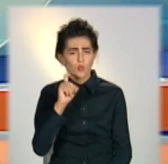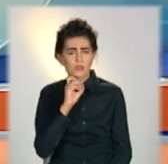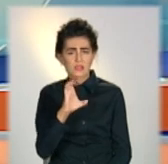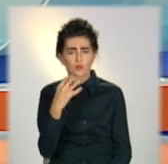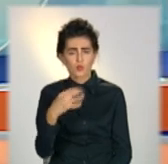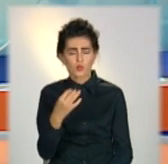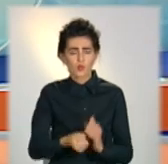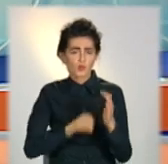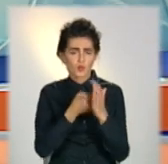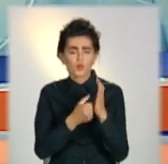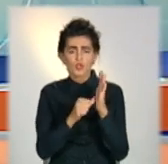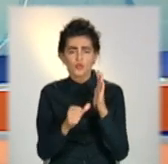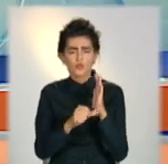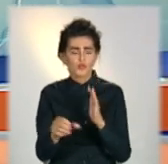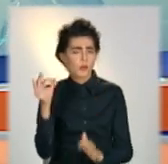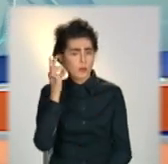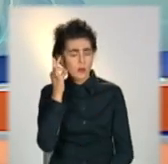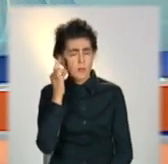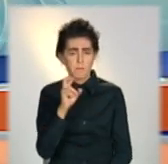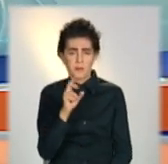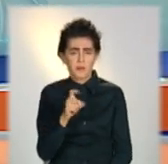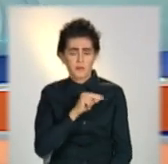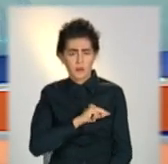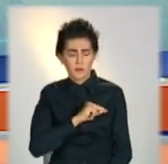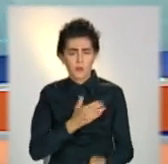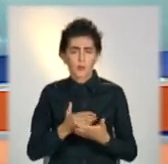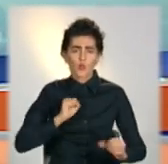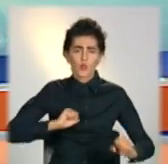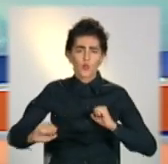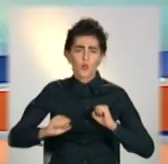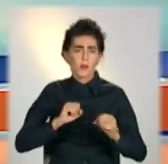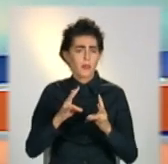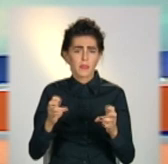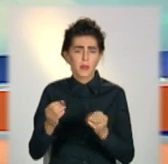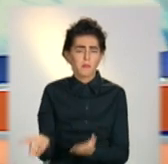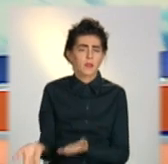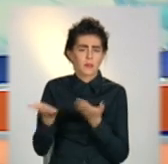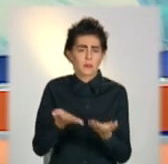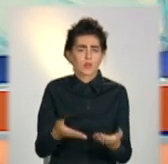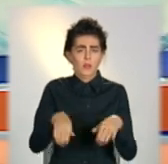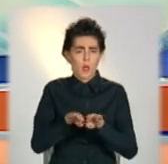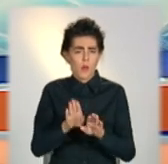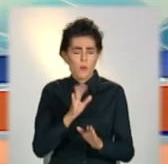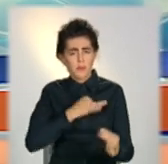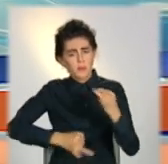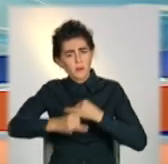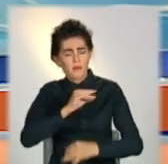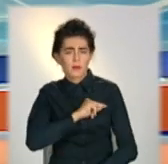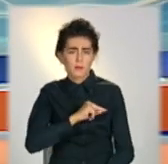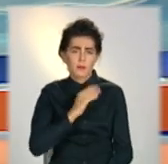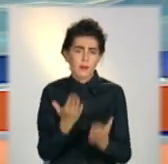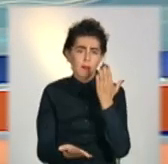60 років. Керівники часто навіть не запрошують таких кандидатів на співбесіду, або прямо